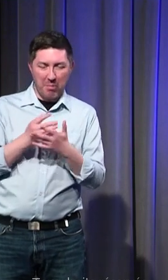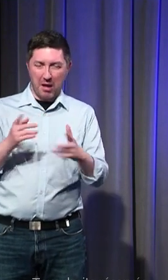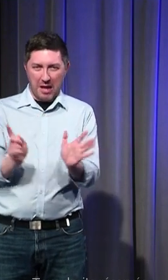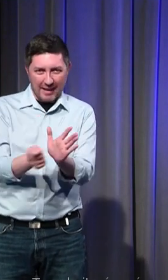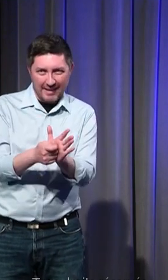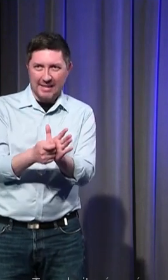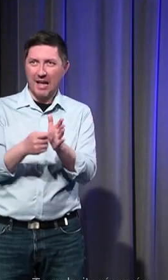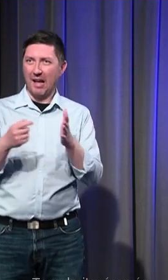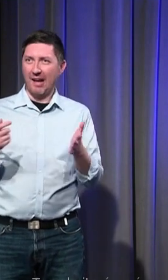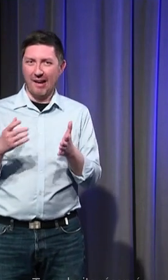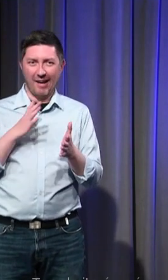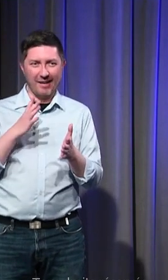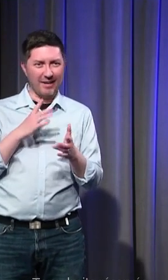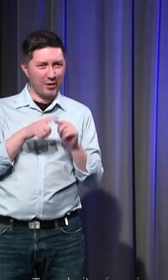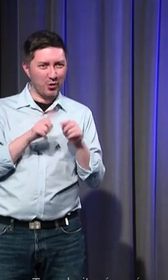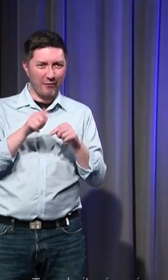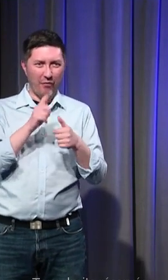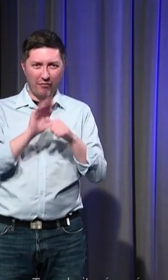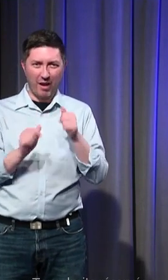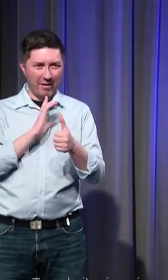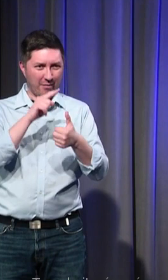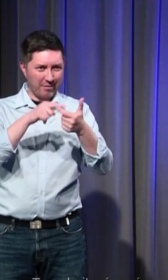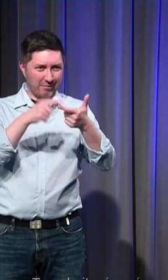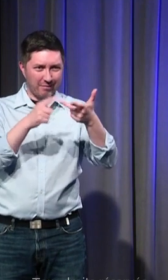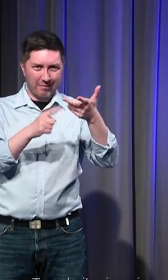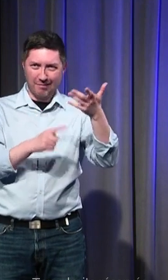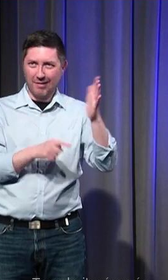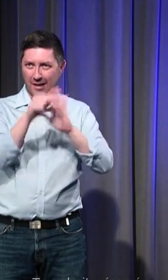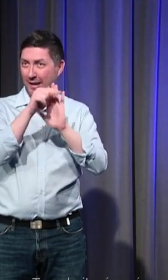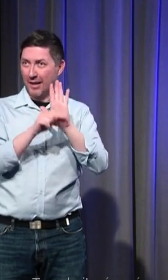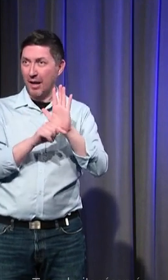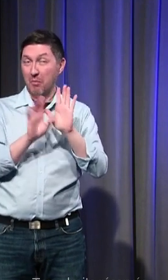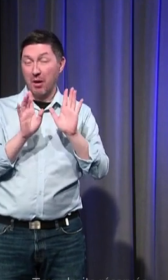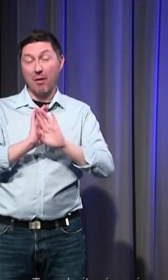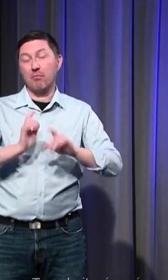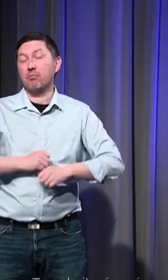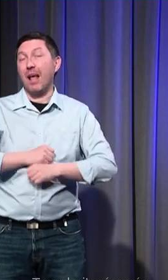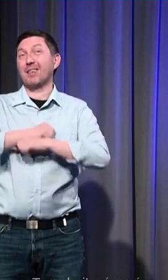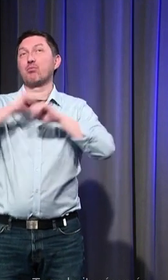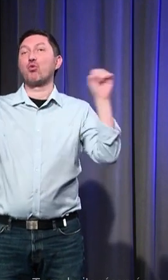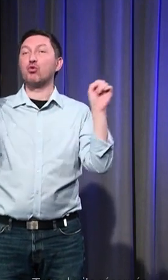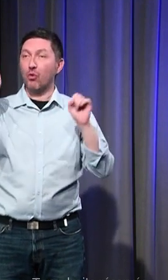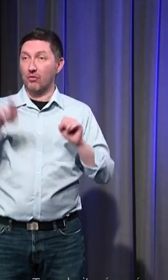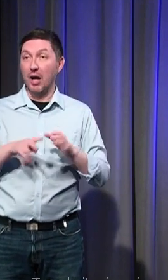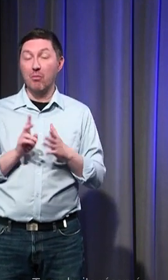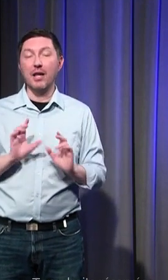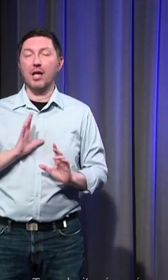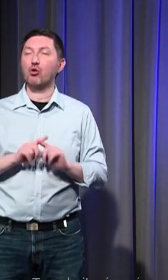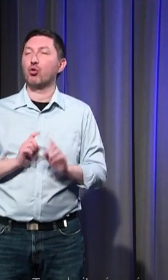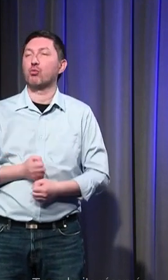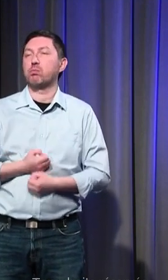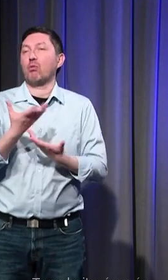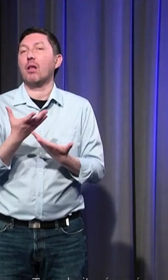donc vous voyez c'est très codifié un carnaval ce qui n'empêche pas du tout je crois qu'il y une forme de spontanéité